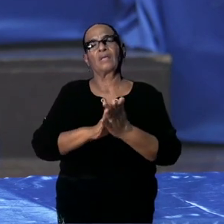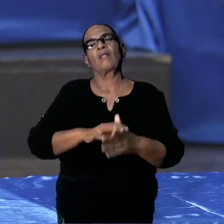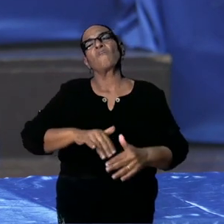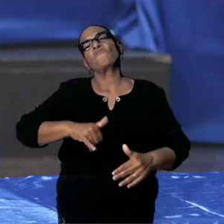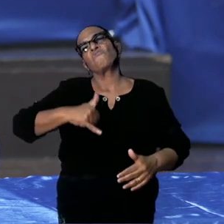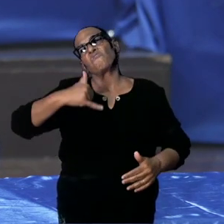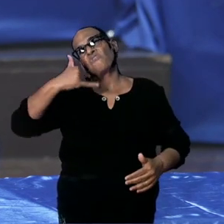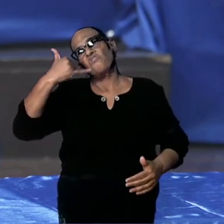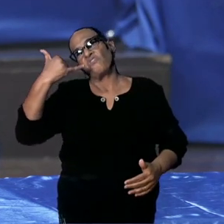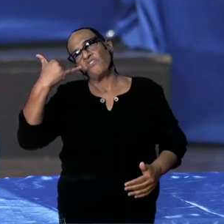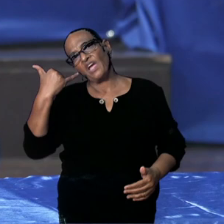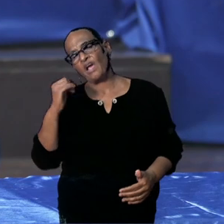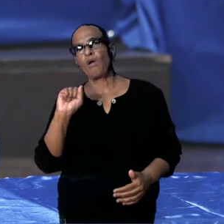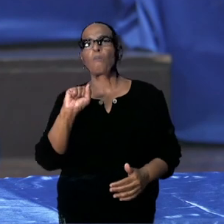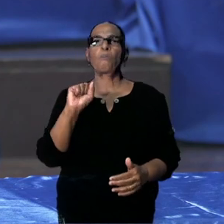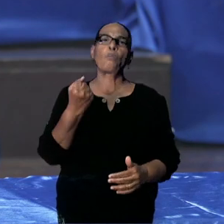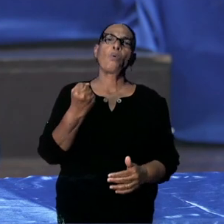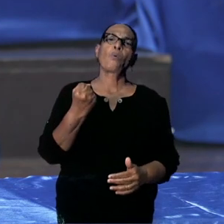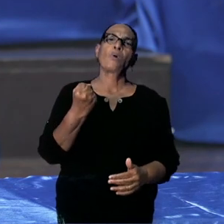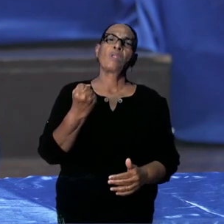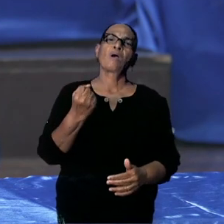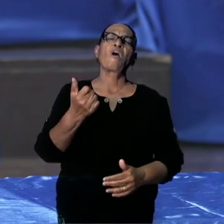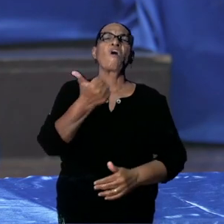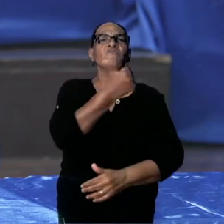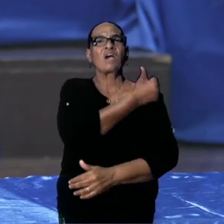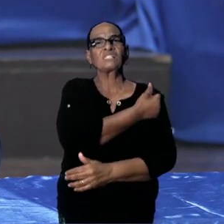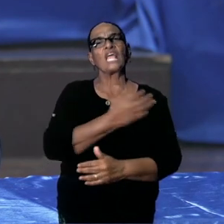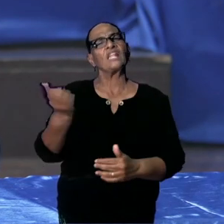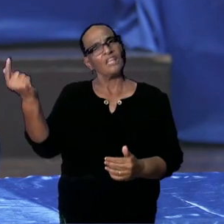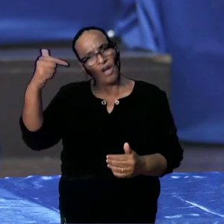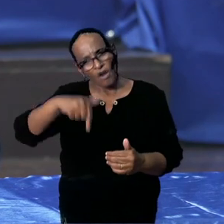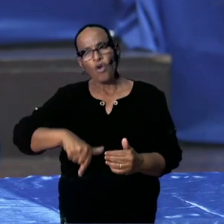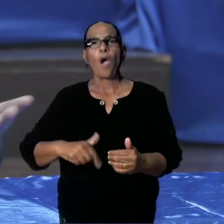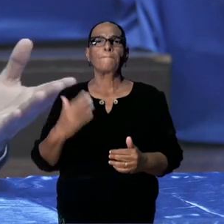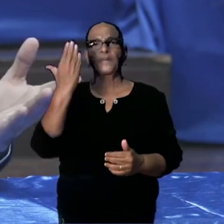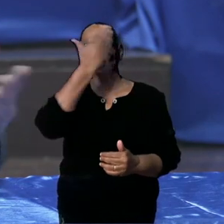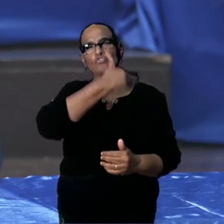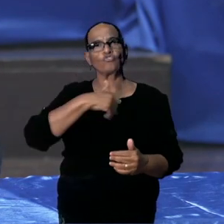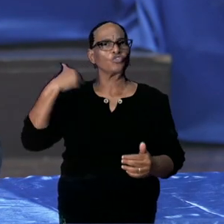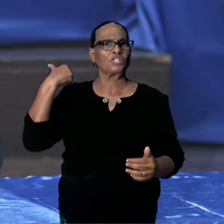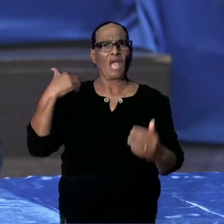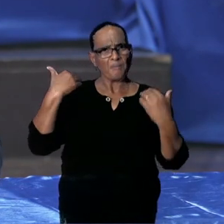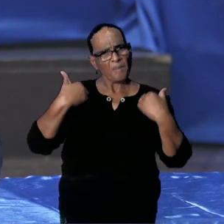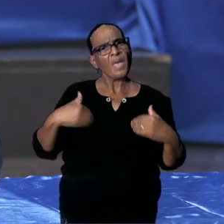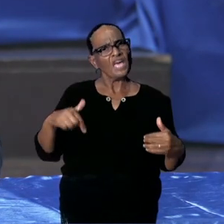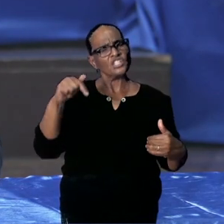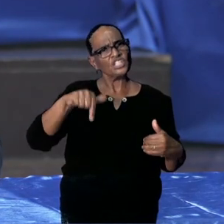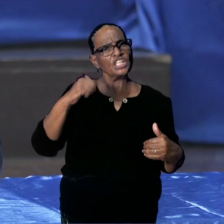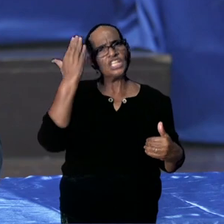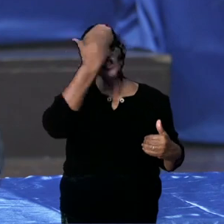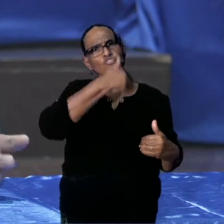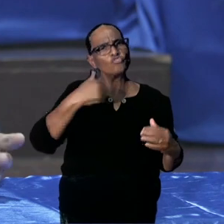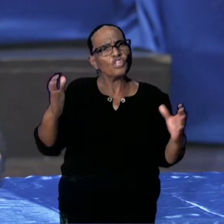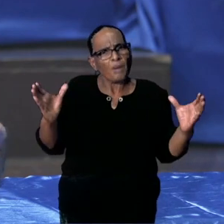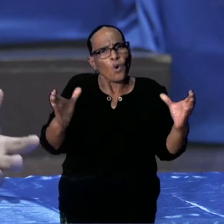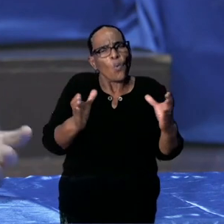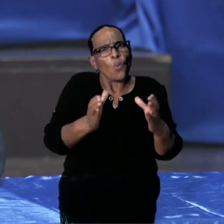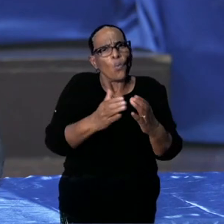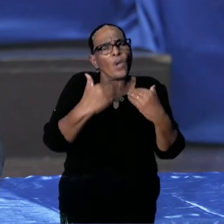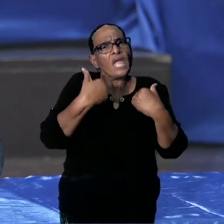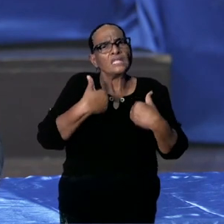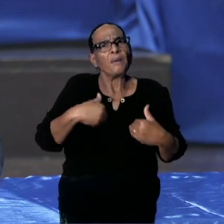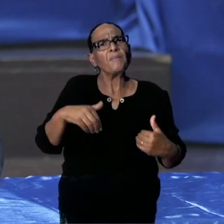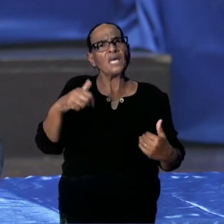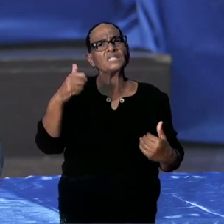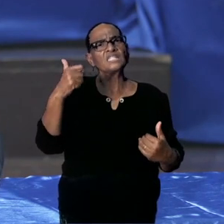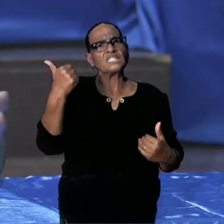zoveel mogelijk aan vaccins binnen te halen, zodat we met deze kleine populatie die we hebben, van 600.000 mensen, maar een target